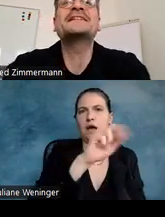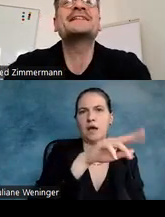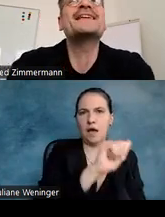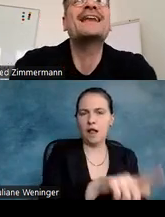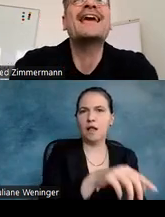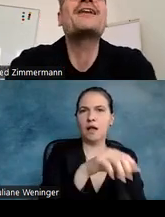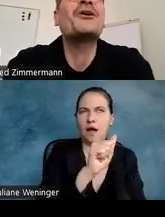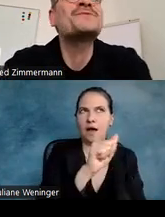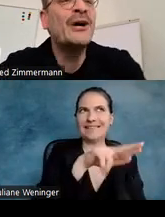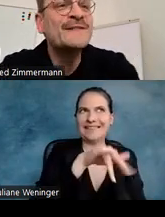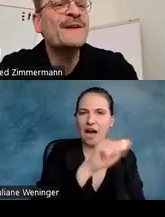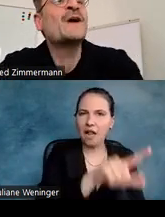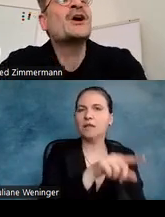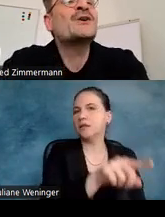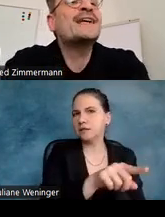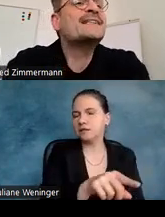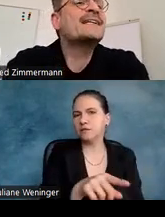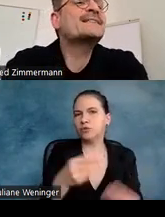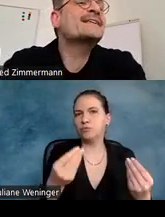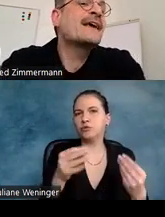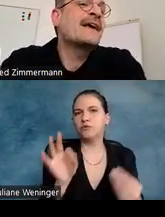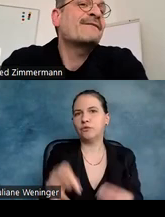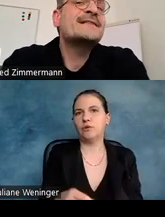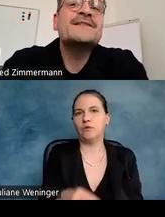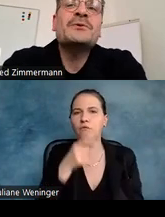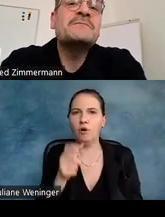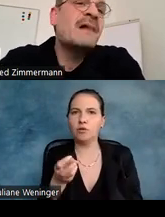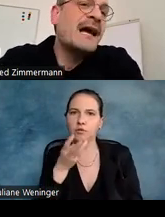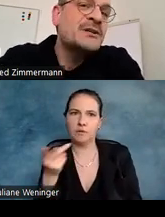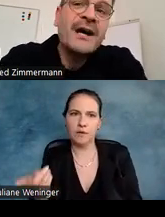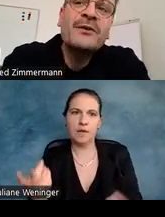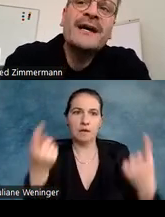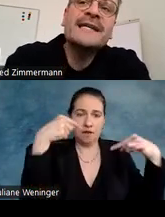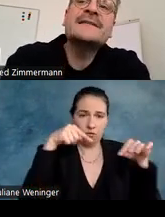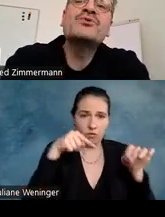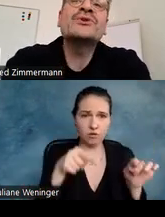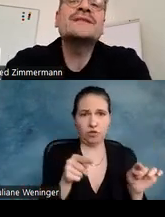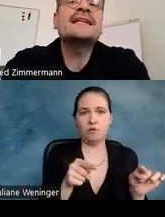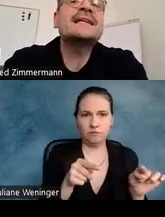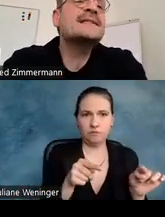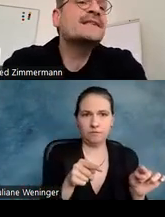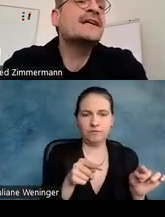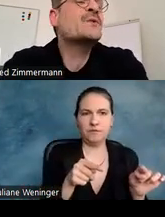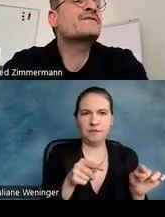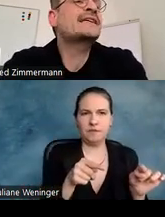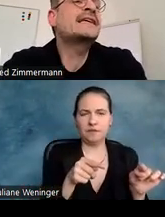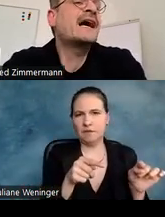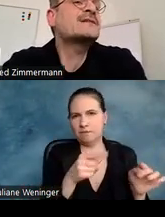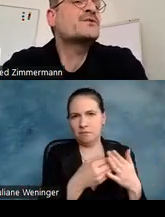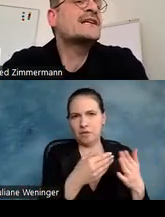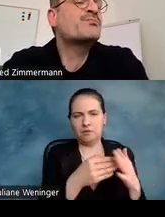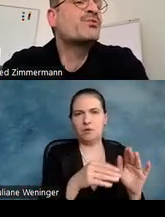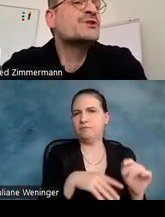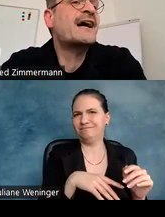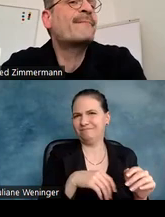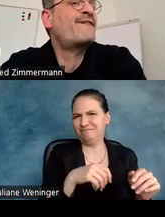Vertreterin, die Sie alle kennen aus Wörth. Und da sehen Sie, wenn Sie sich unten mal anschauen bei diesen ungünstigen Lesebedingungen, wie hier